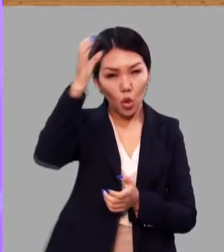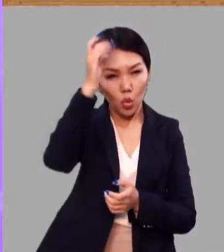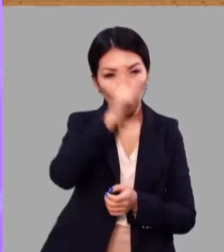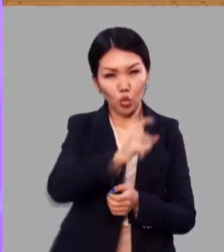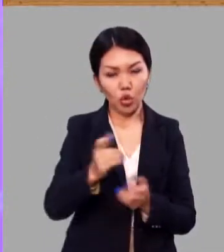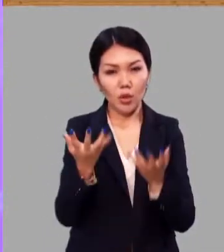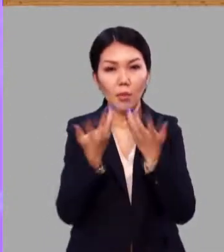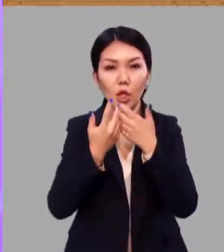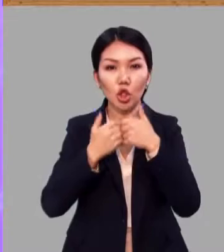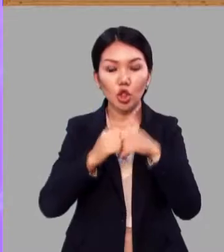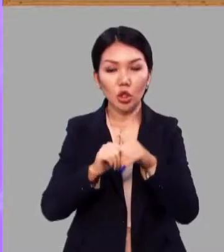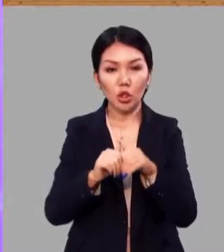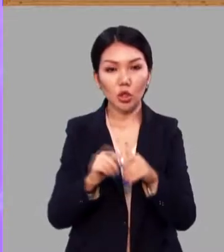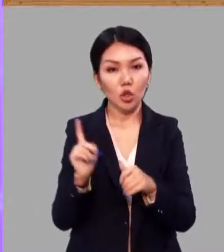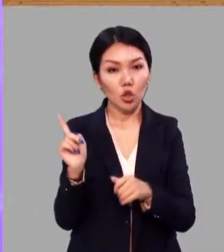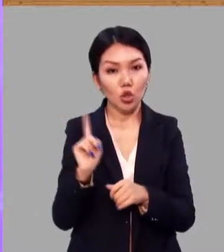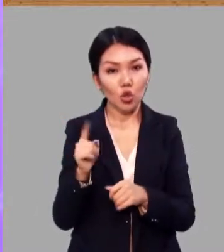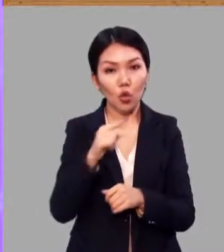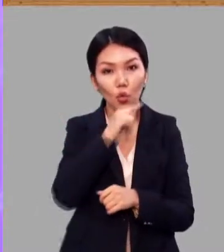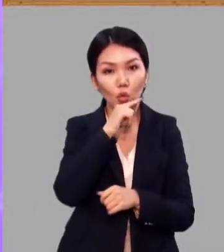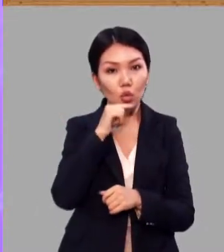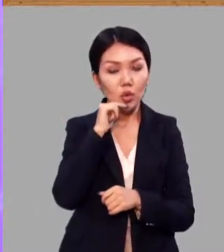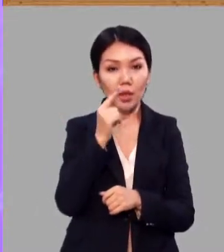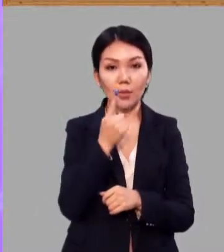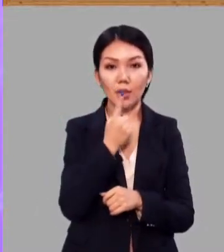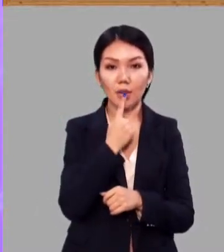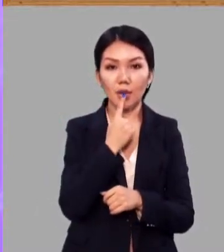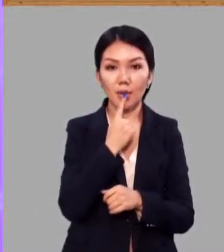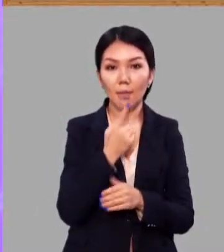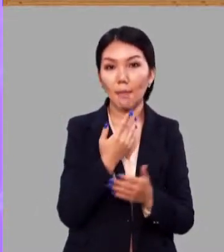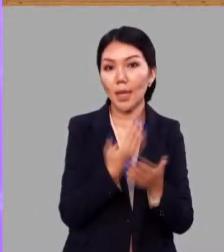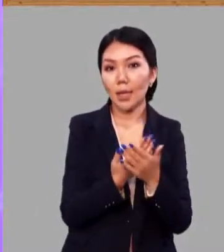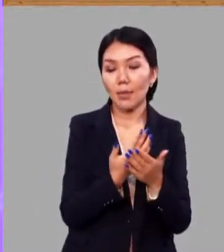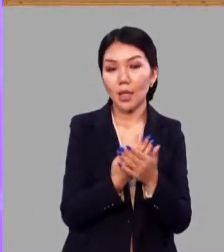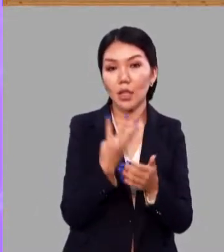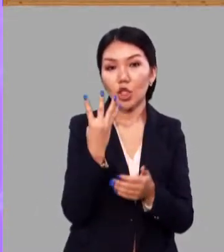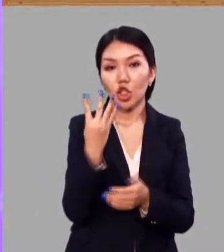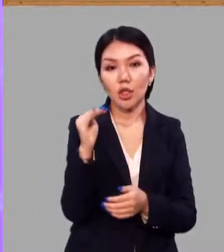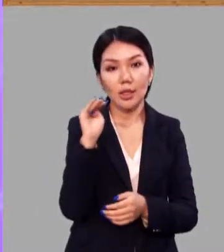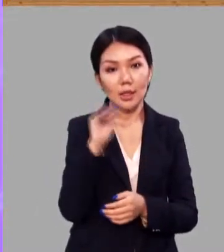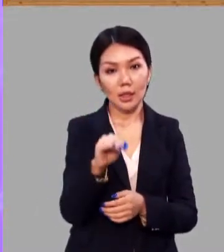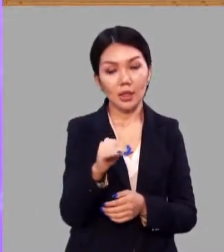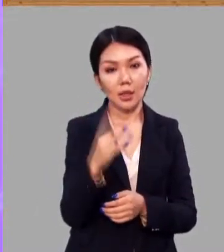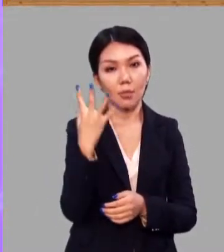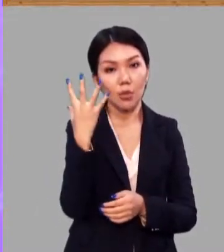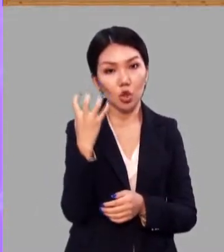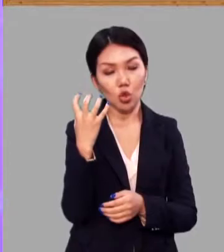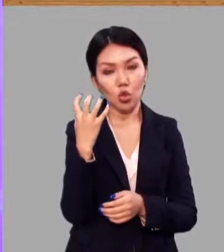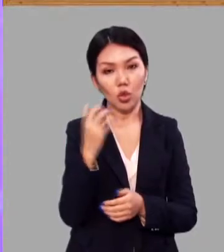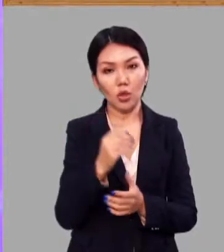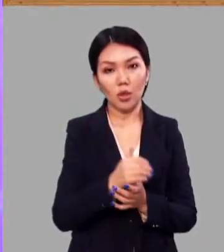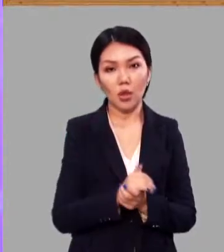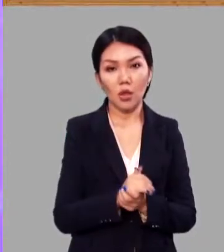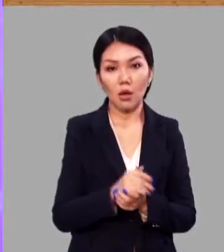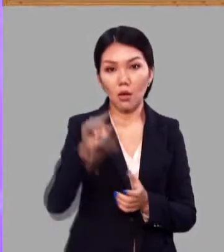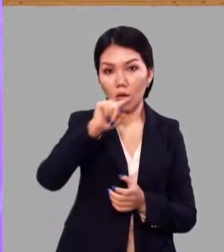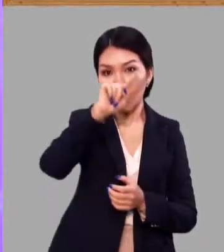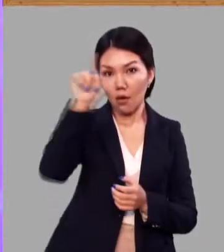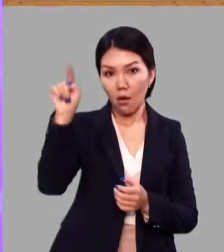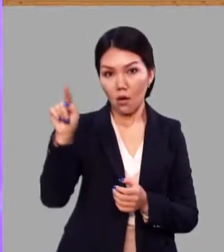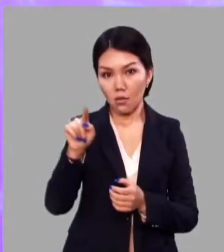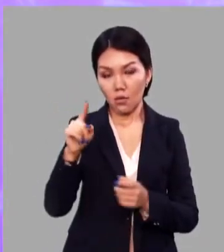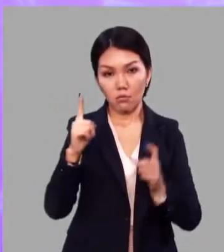Учёные подсчитали, что в русском языке примерно 4500